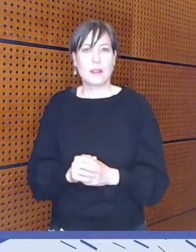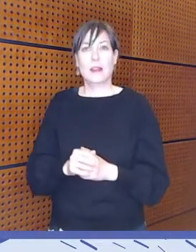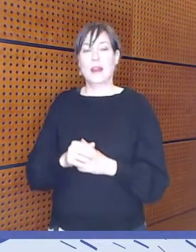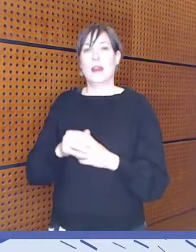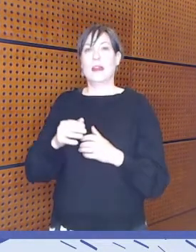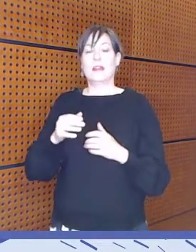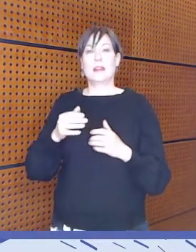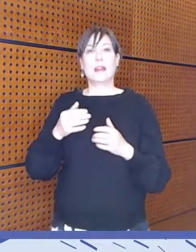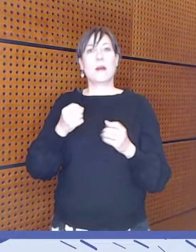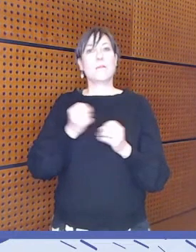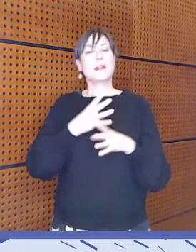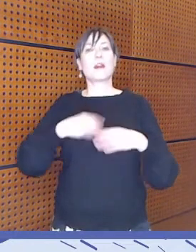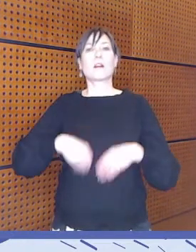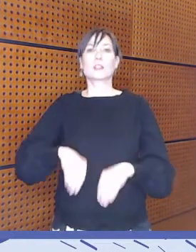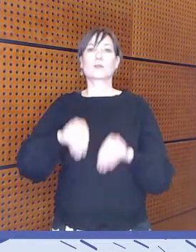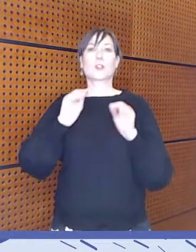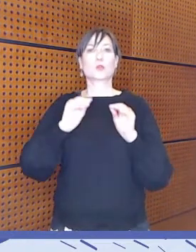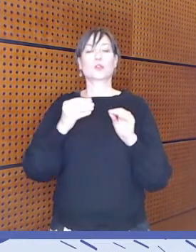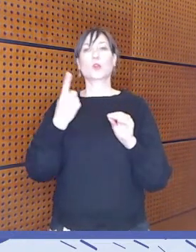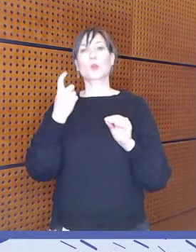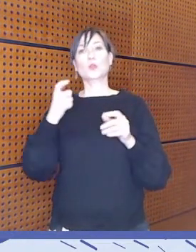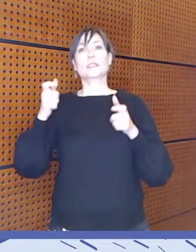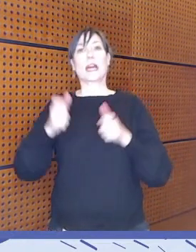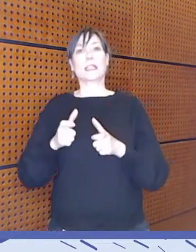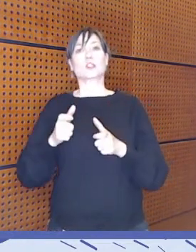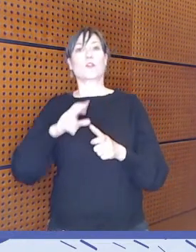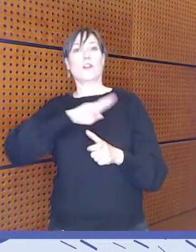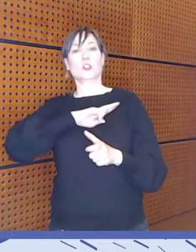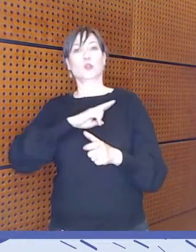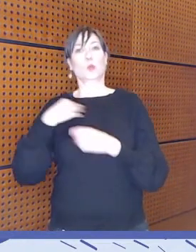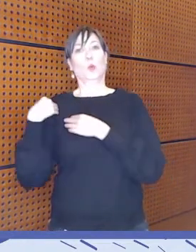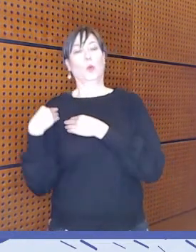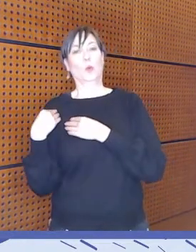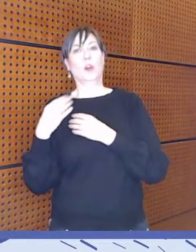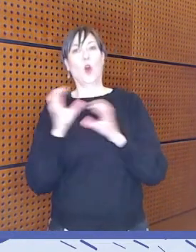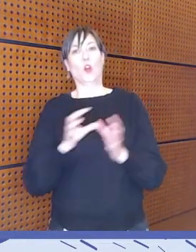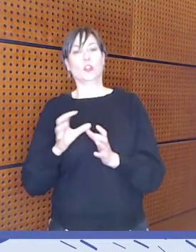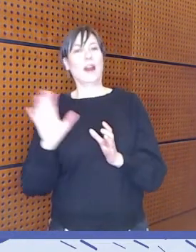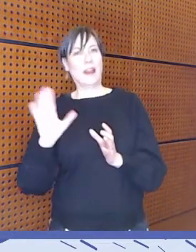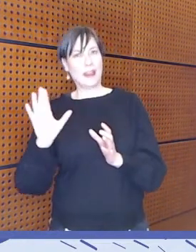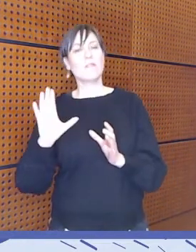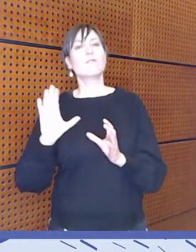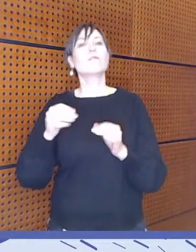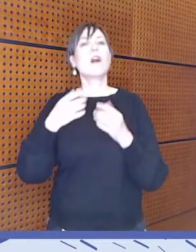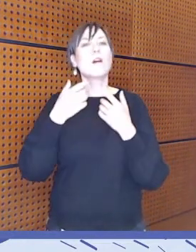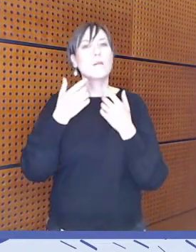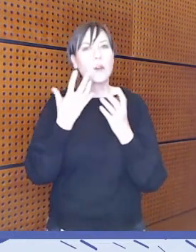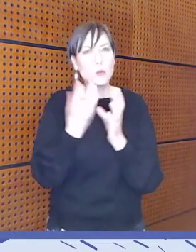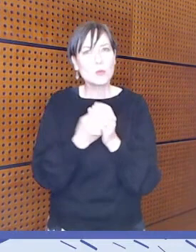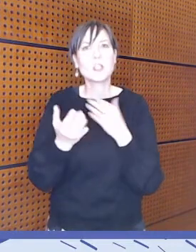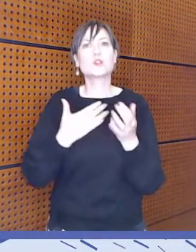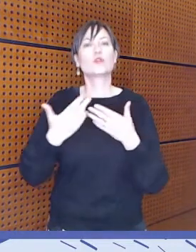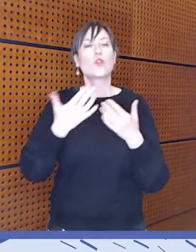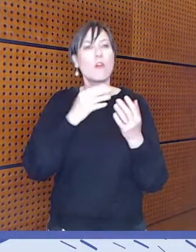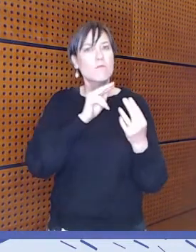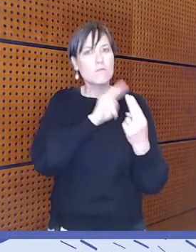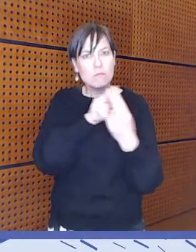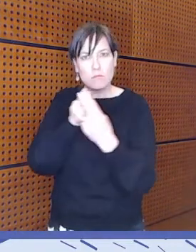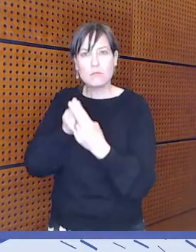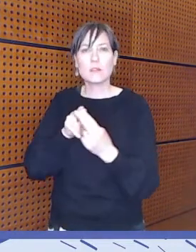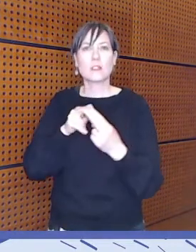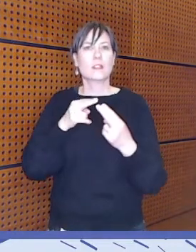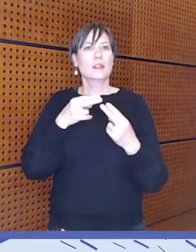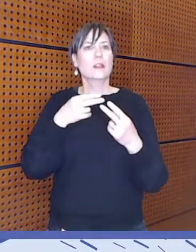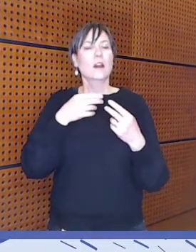ei voi olla mitenkään vain yhden järjestön harteilla. Sitä tulee toteuttaa sitten moninaisessa yhteistyössä niin, että erilaiset